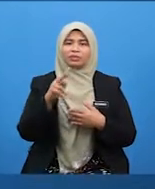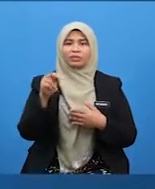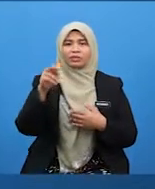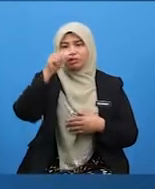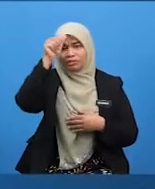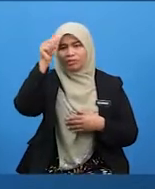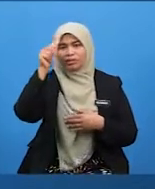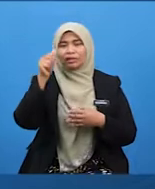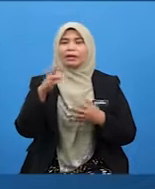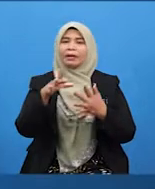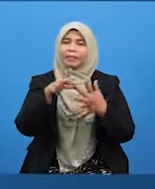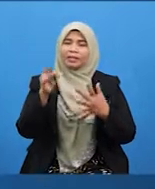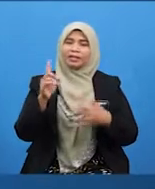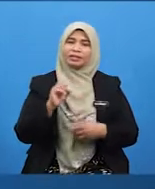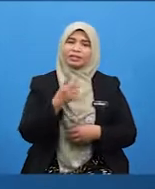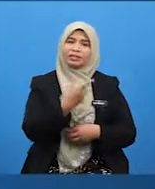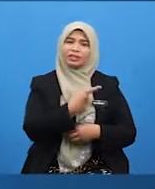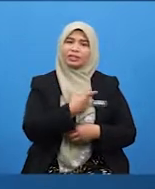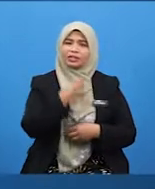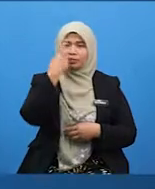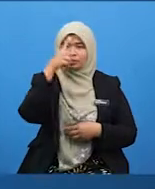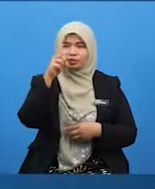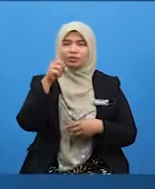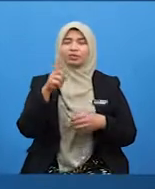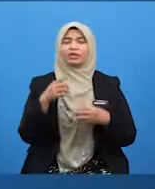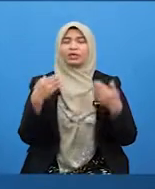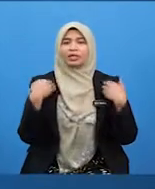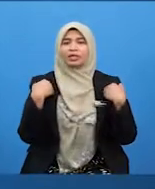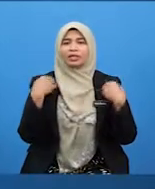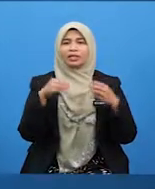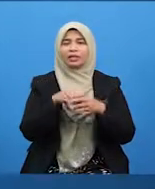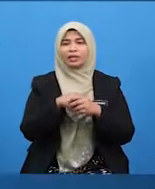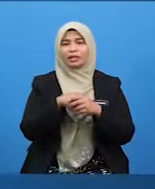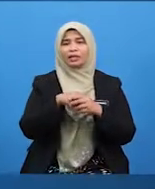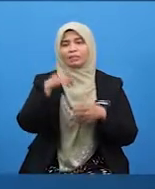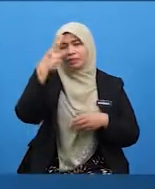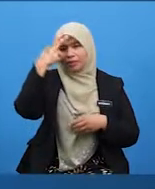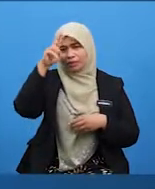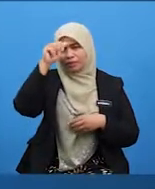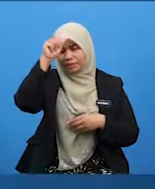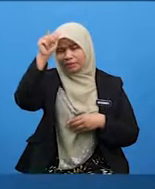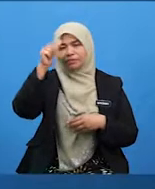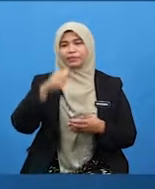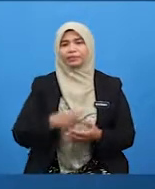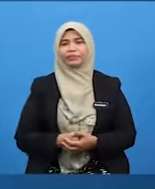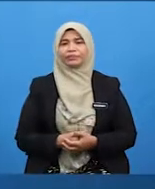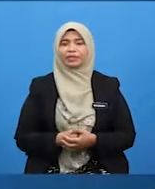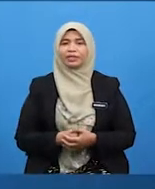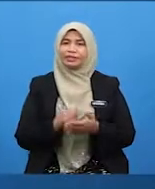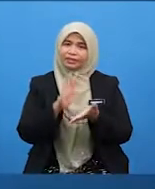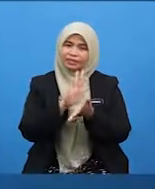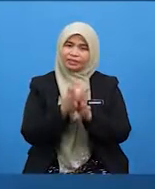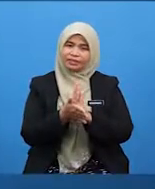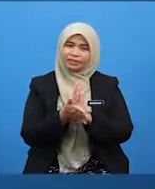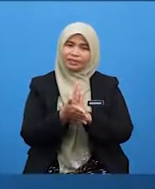memilih kita untuk berada dalam rahmatnya. Justeru